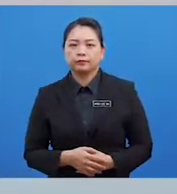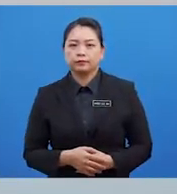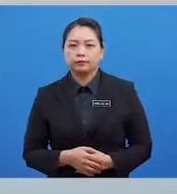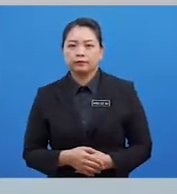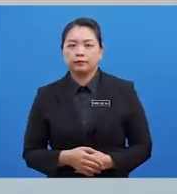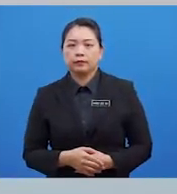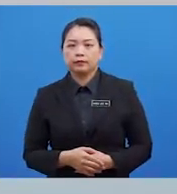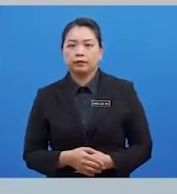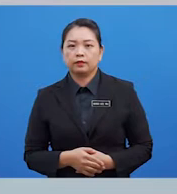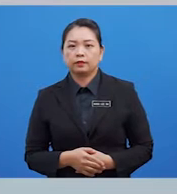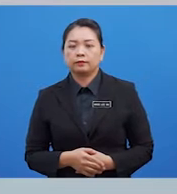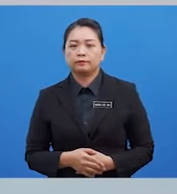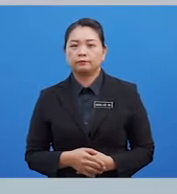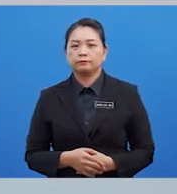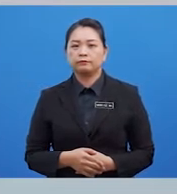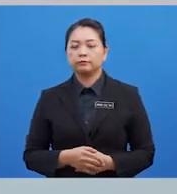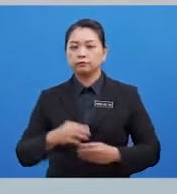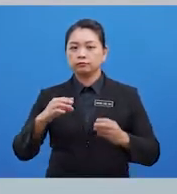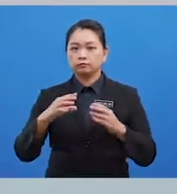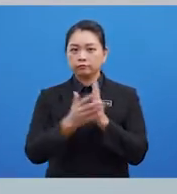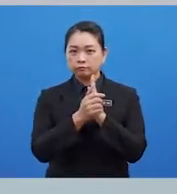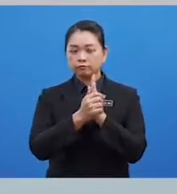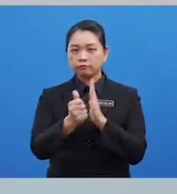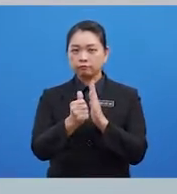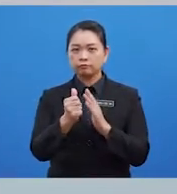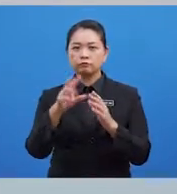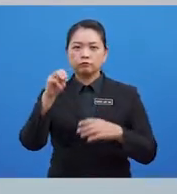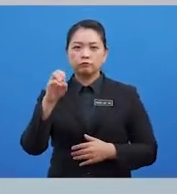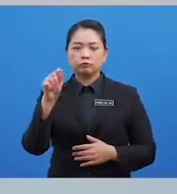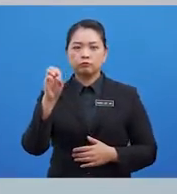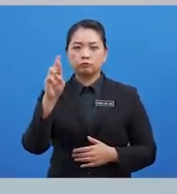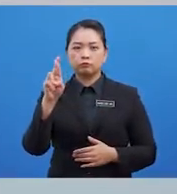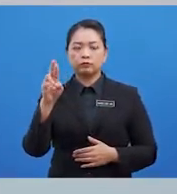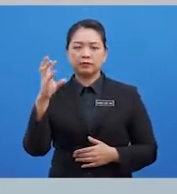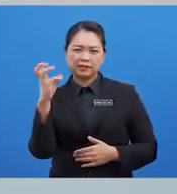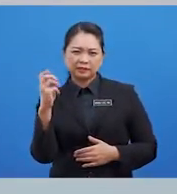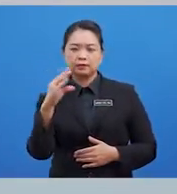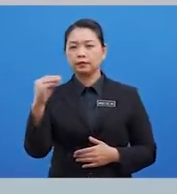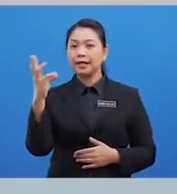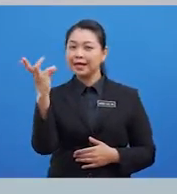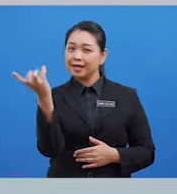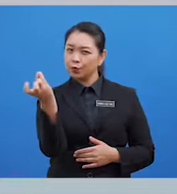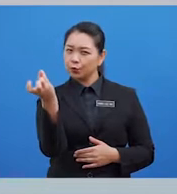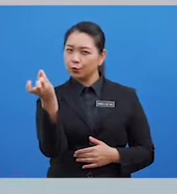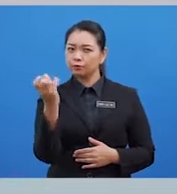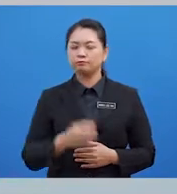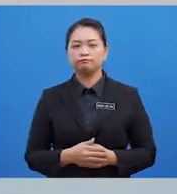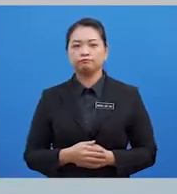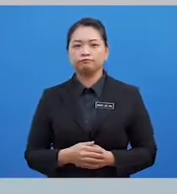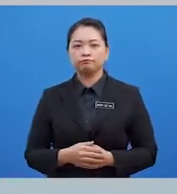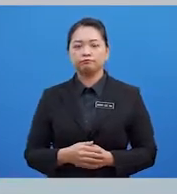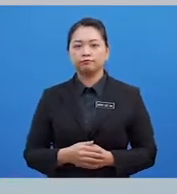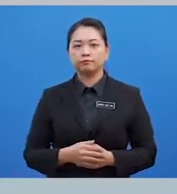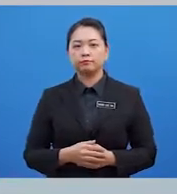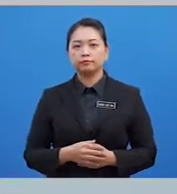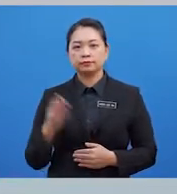Kategori Pergerakan Kemahiran Motor Kasar Dan Kemahiran Motor Halus Kemahiran Motor